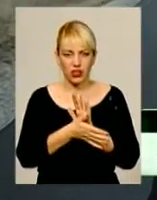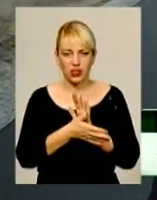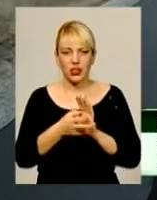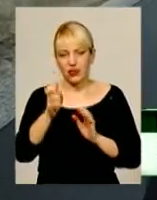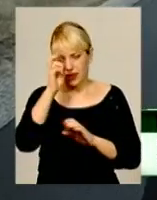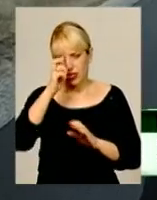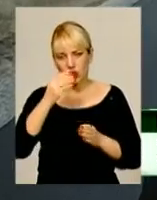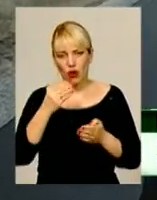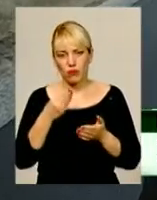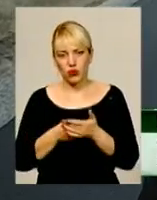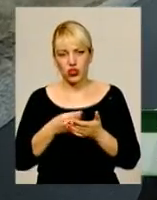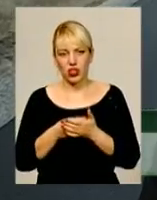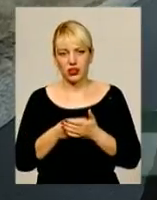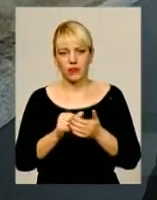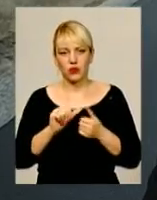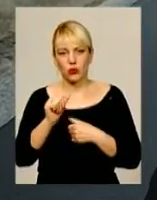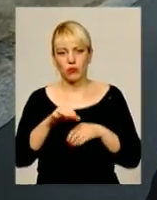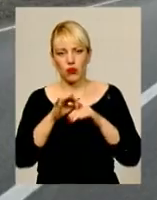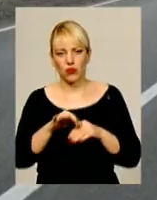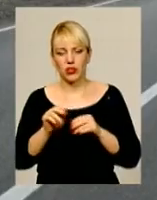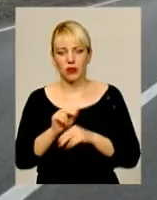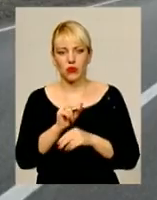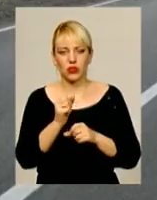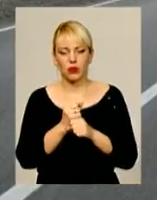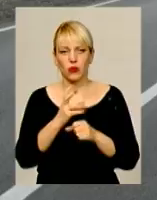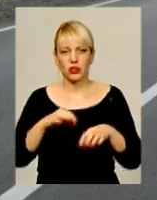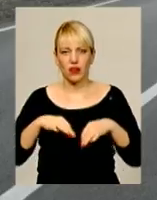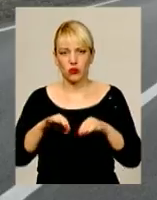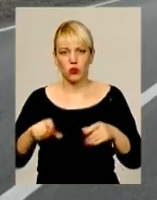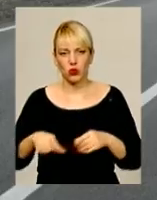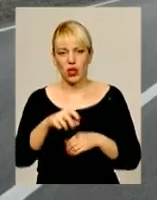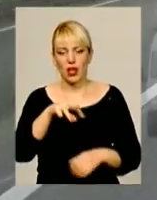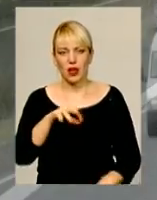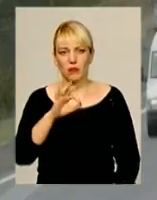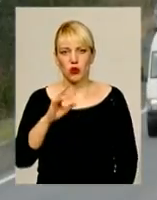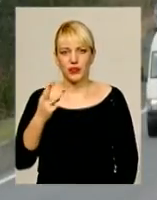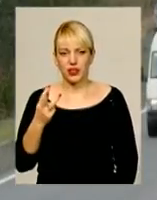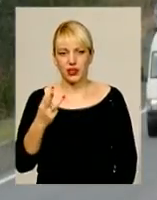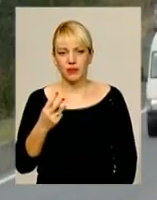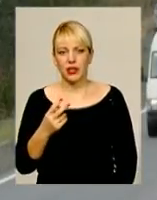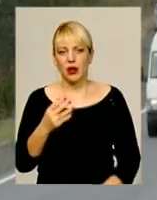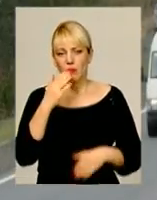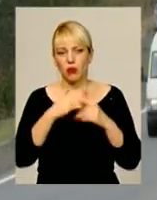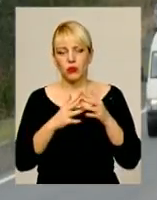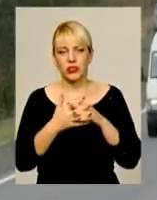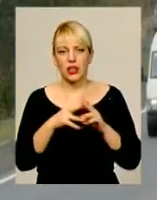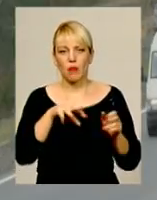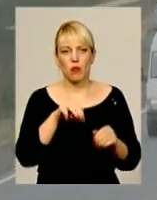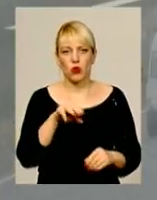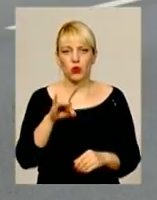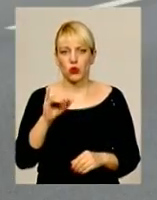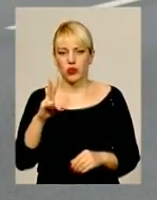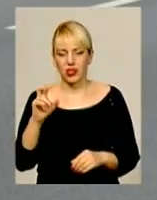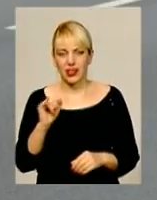держбюджету. Зокрема, проведені ремонтні роботи на автомобільних дорогах Н-03, поблизу сіл Матрунки